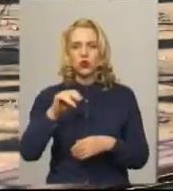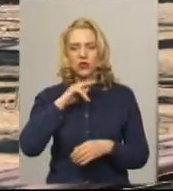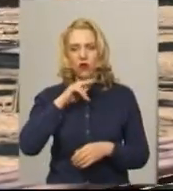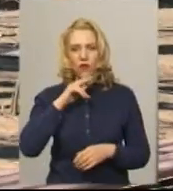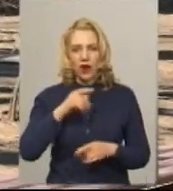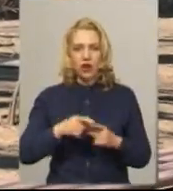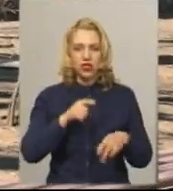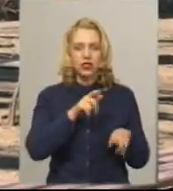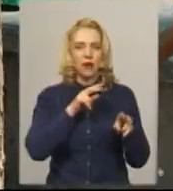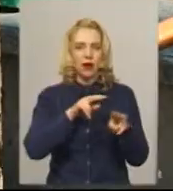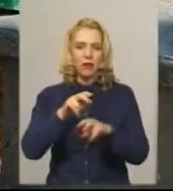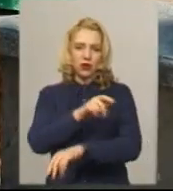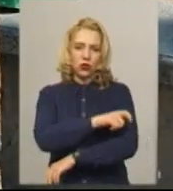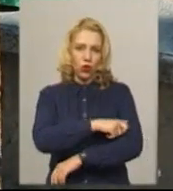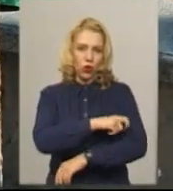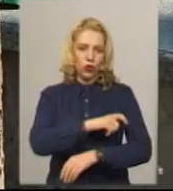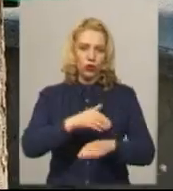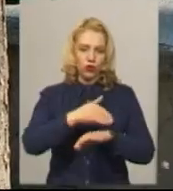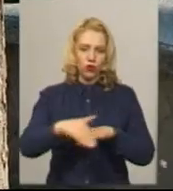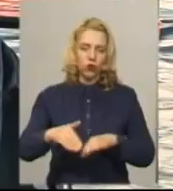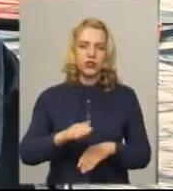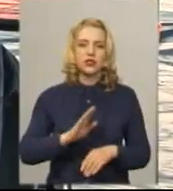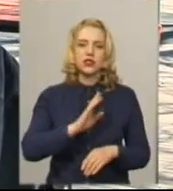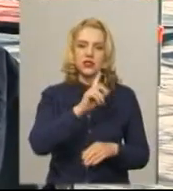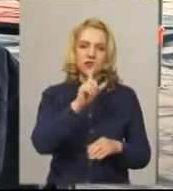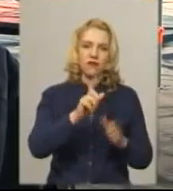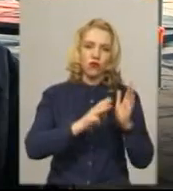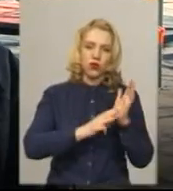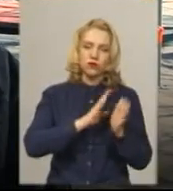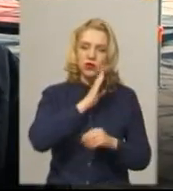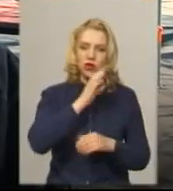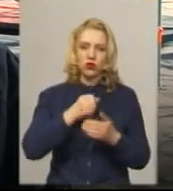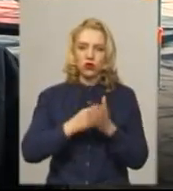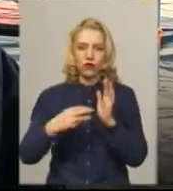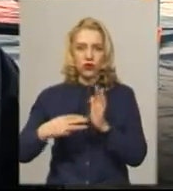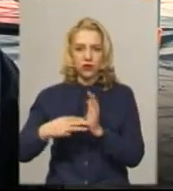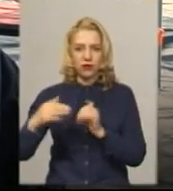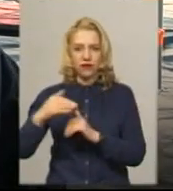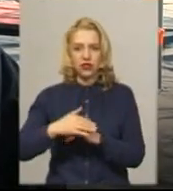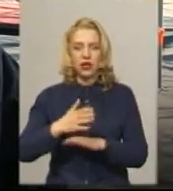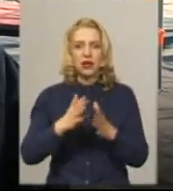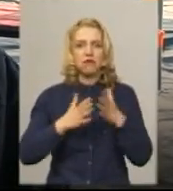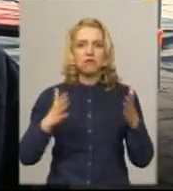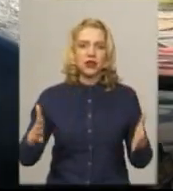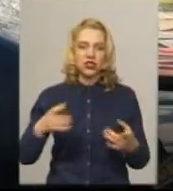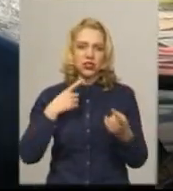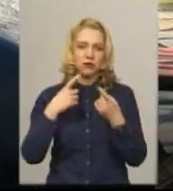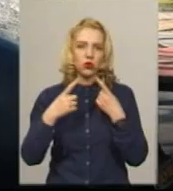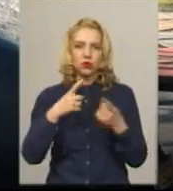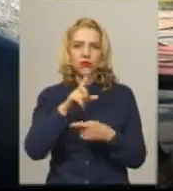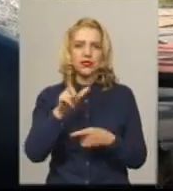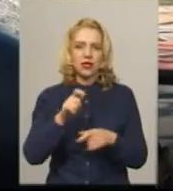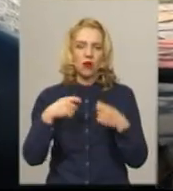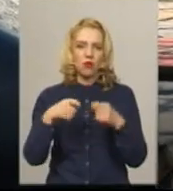Патрулюють вулиці міста з 8-ї ранку до 8-ї вечора. Більше спілкуємося з продавцями, власників немає,